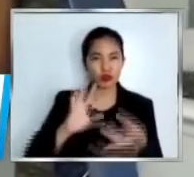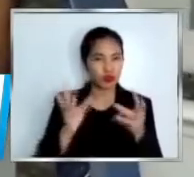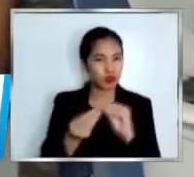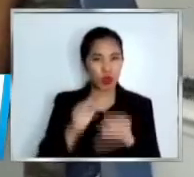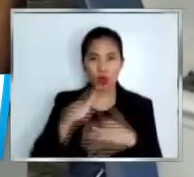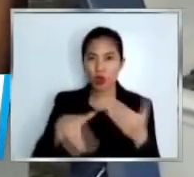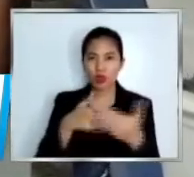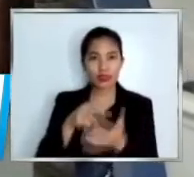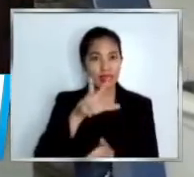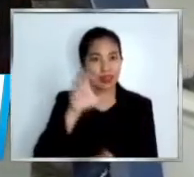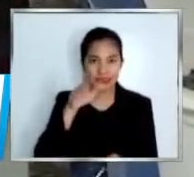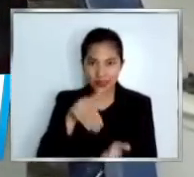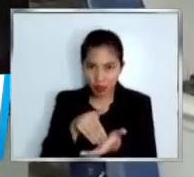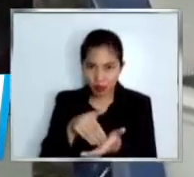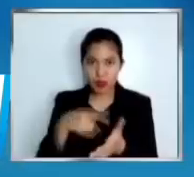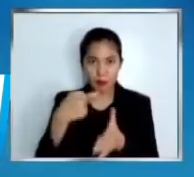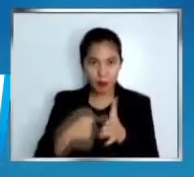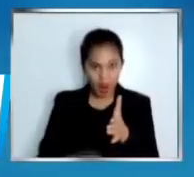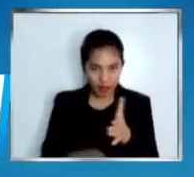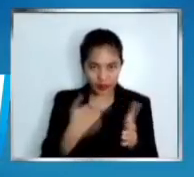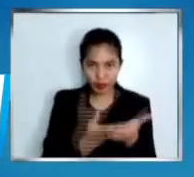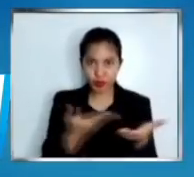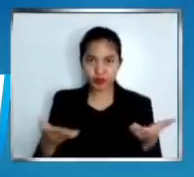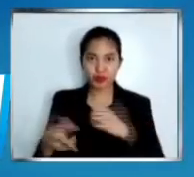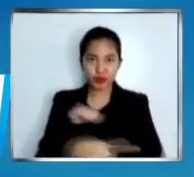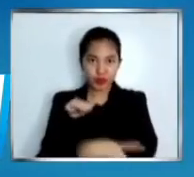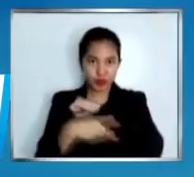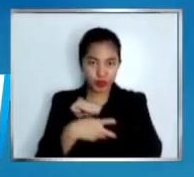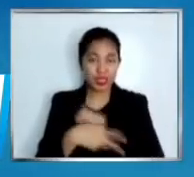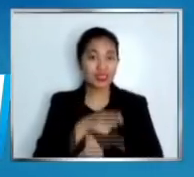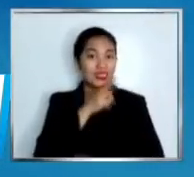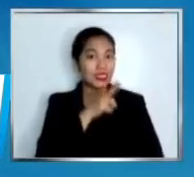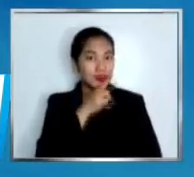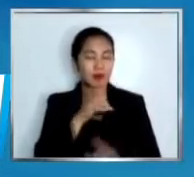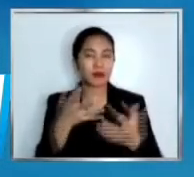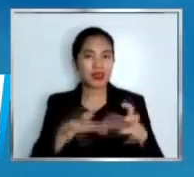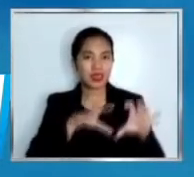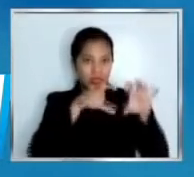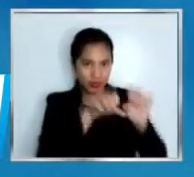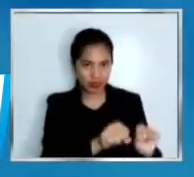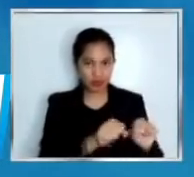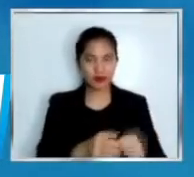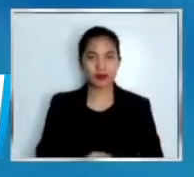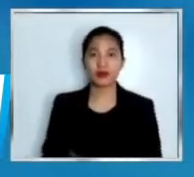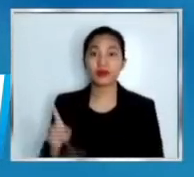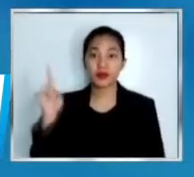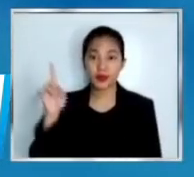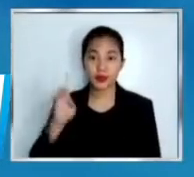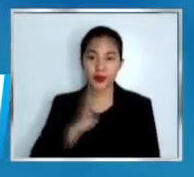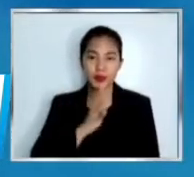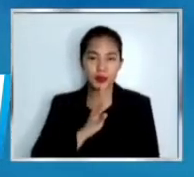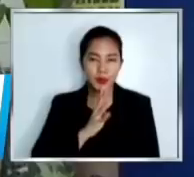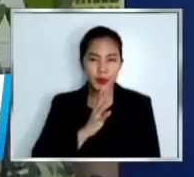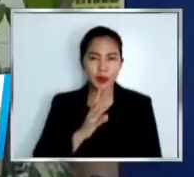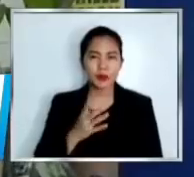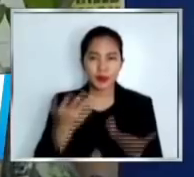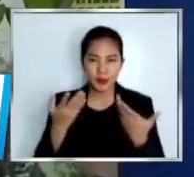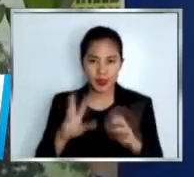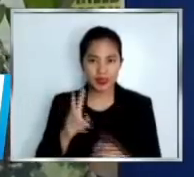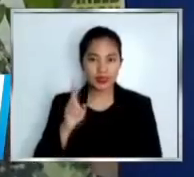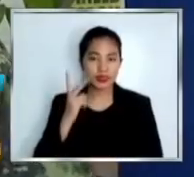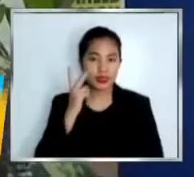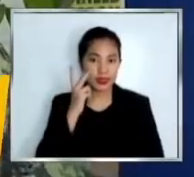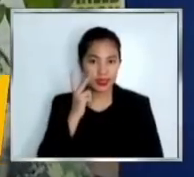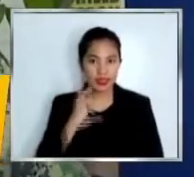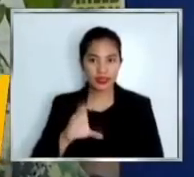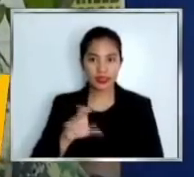sospek, agad nahuli nung araw din na iyon. Nakita sa CCTV na namukhaan yung sospek eh. Eh, kilala nga